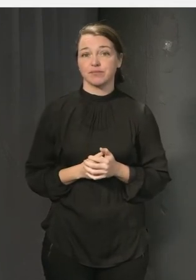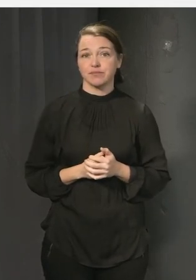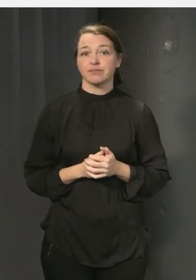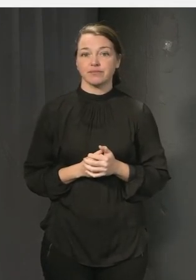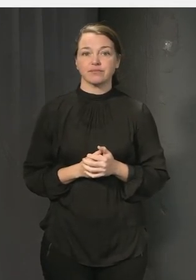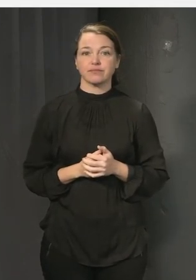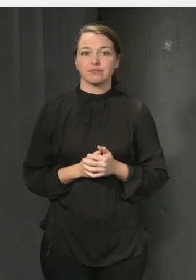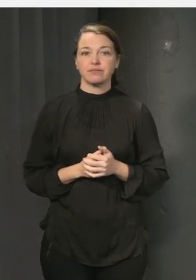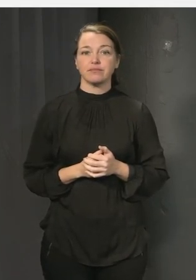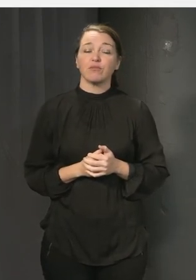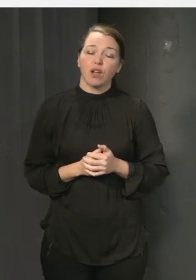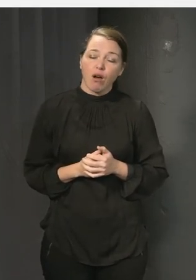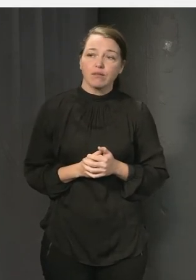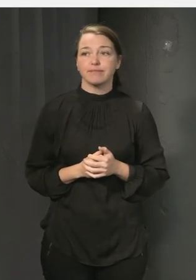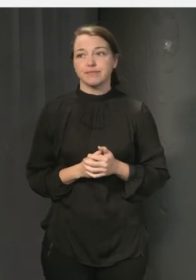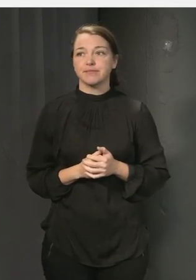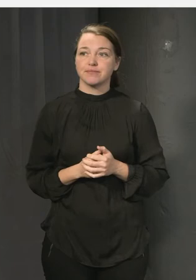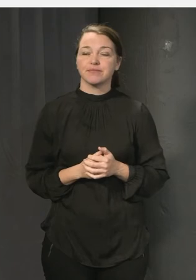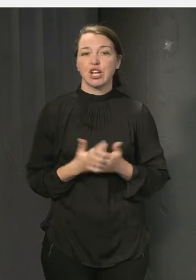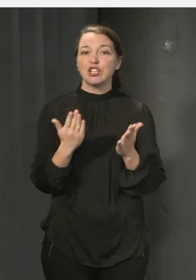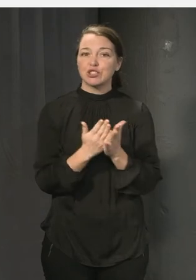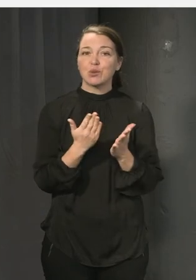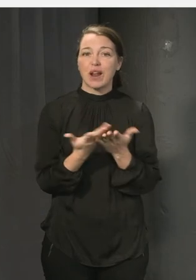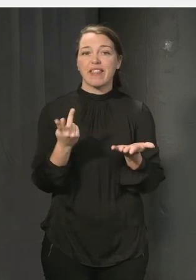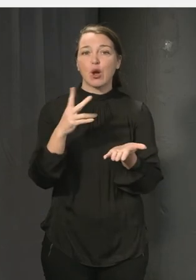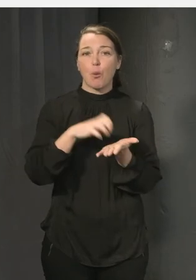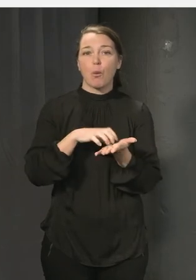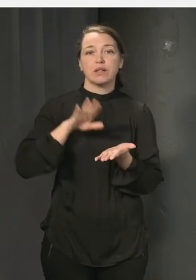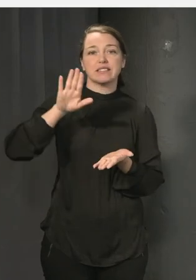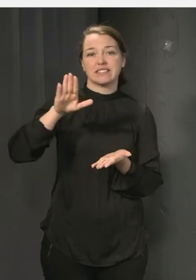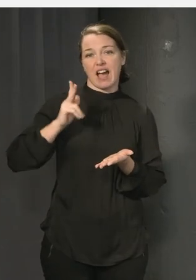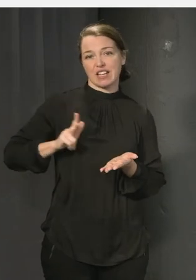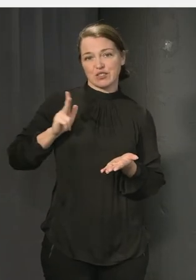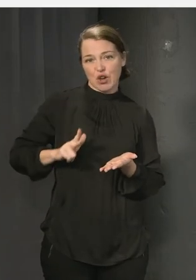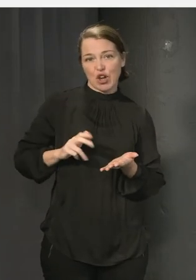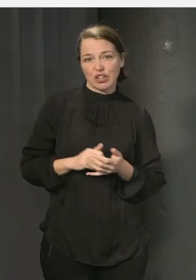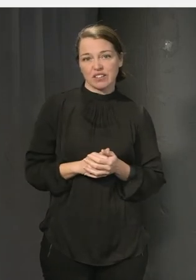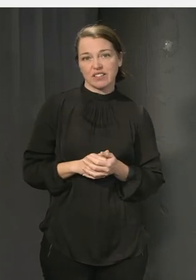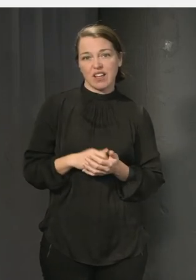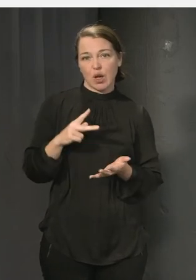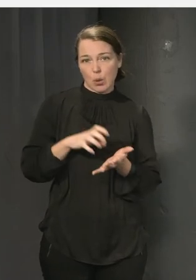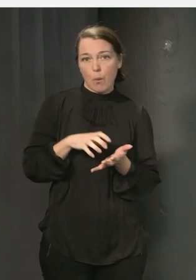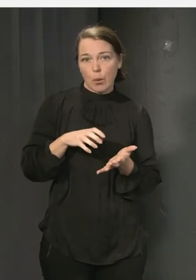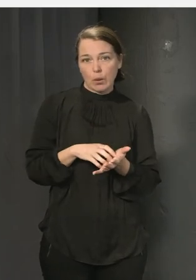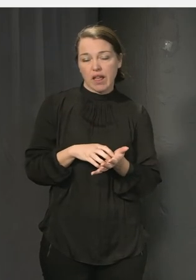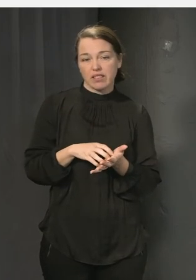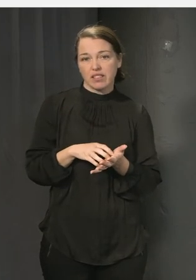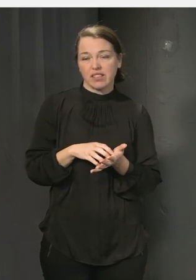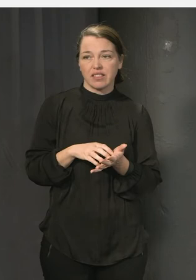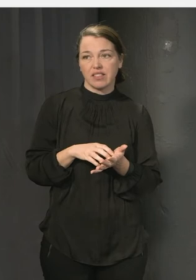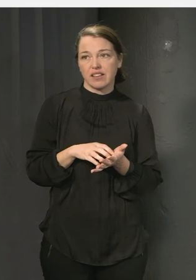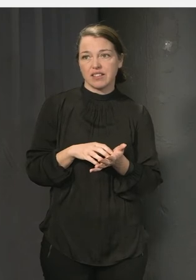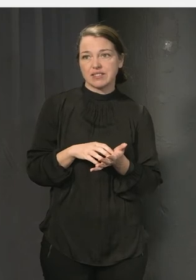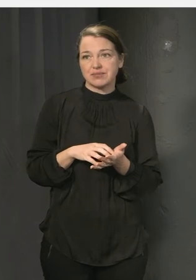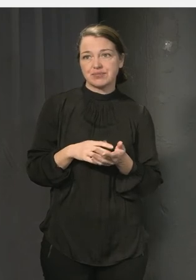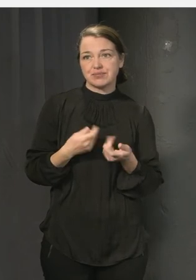och hur det än är så är det ju skolan är ju ett kommunalt ansvar i hög utsträckning det är ju kommunerna som och om ni nu